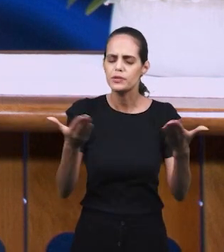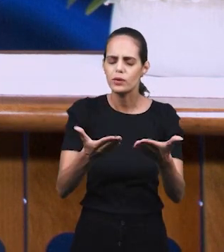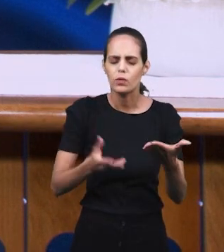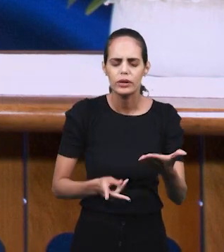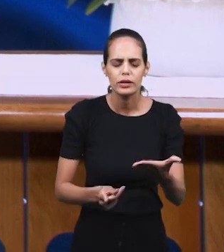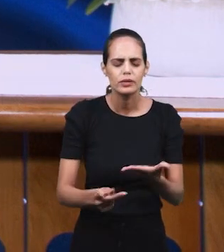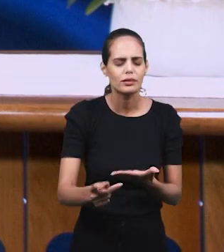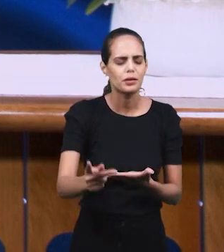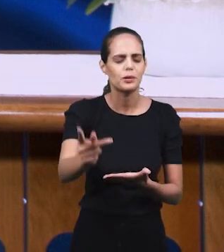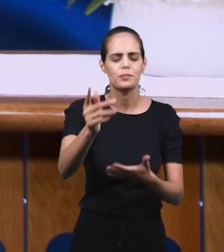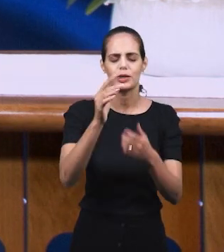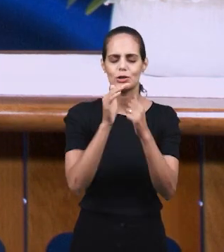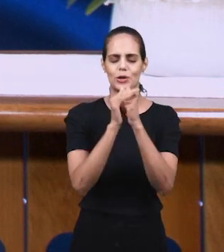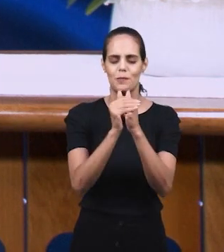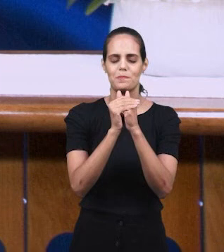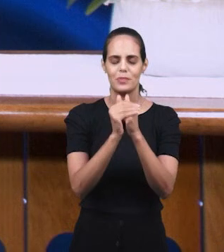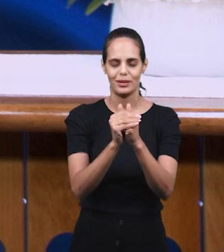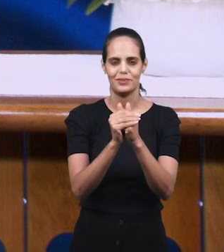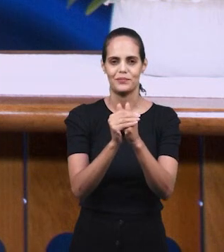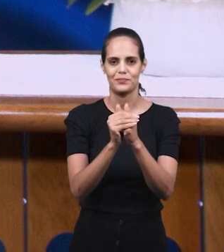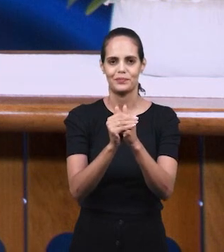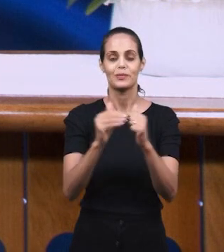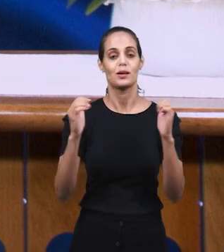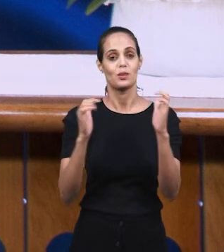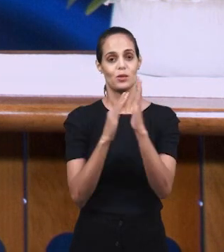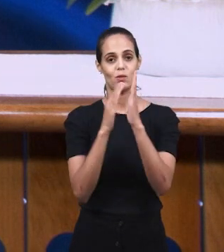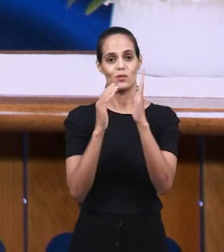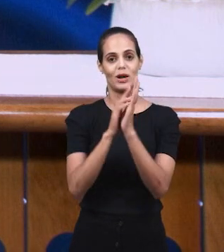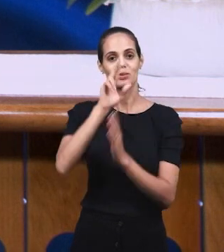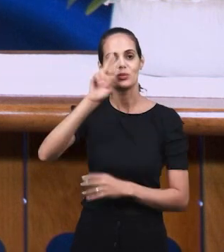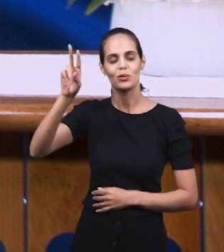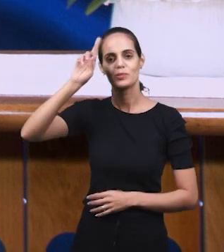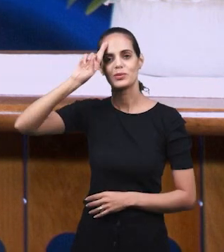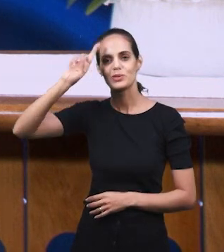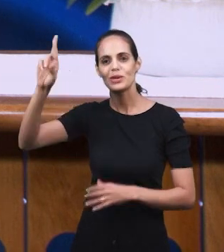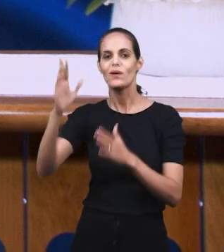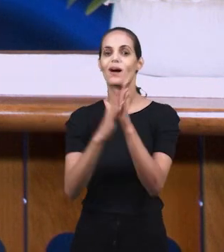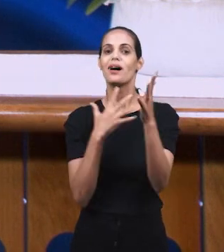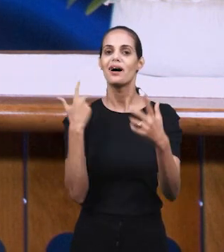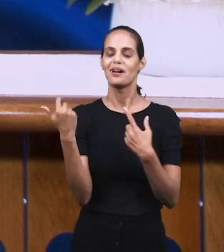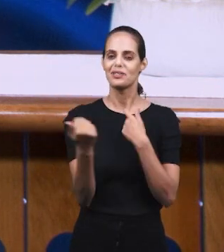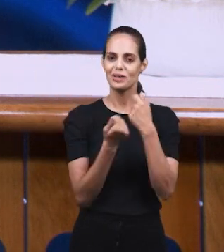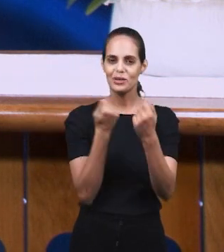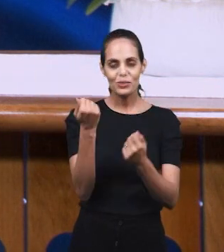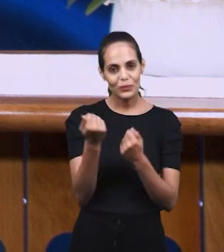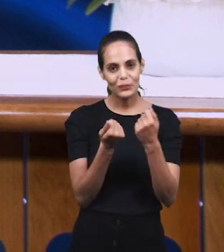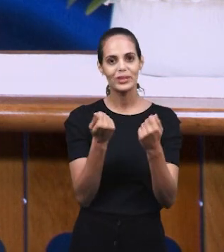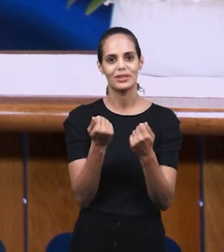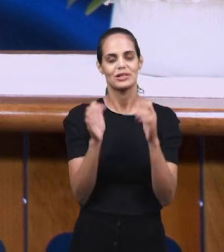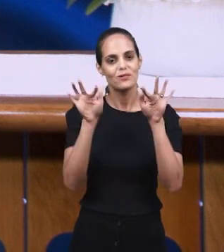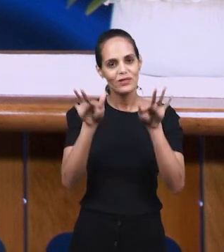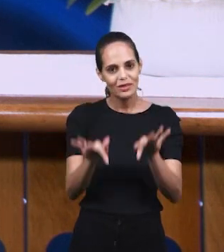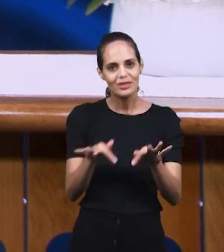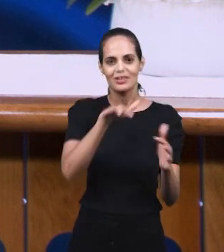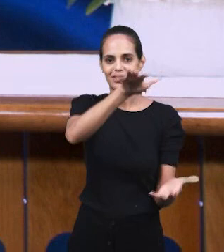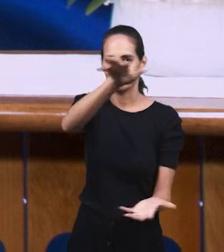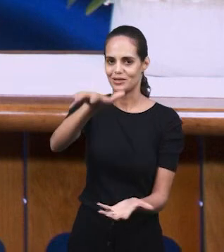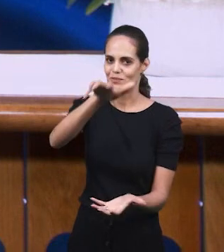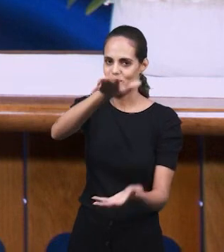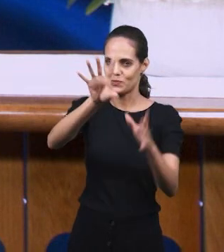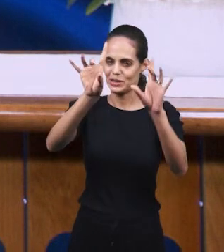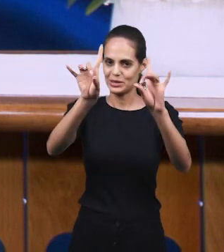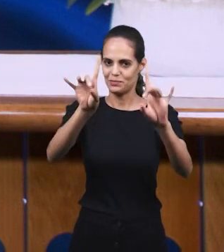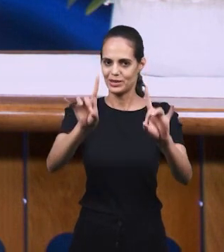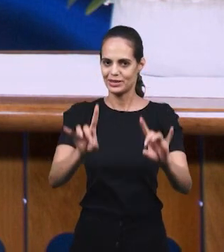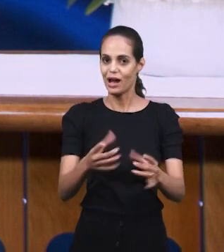Да пребудет со всеми нашими сестрами отныне во веки. Аминь. Аминь. Да будет прославлено имя Божие. Мы на